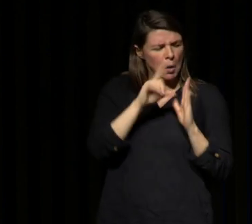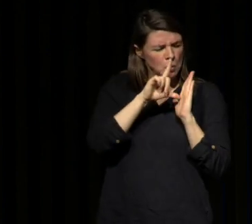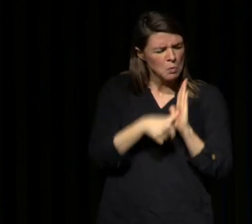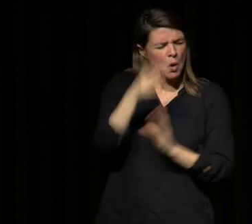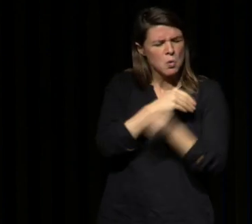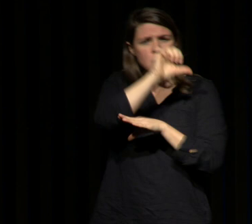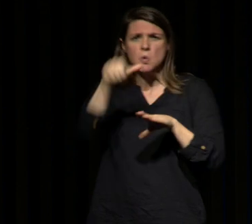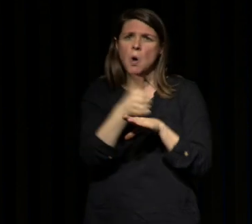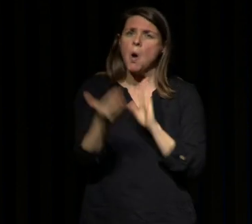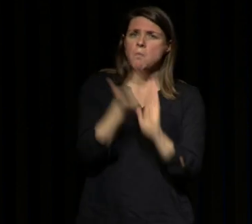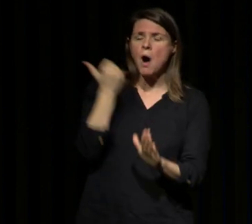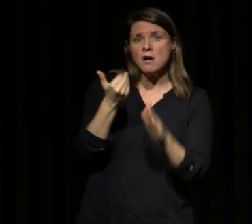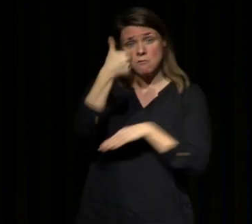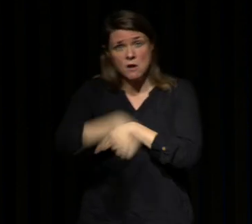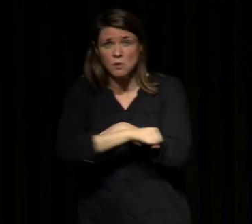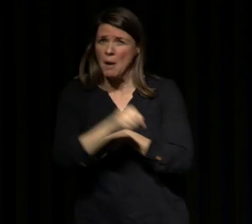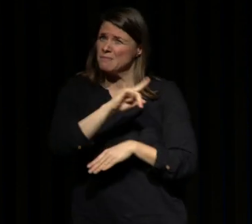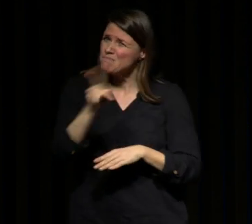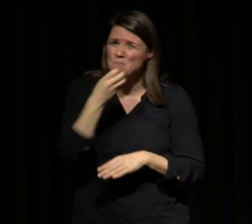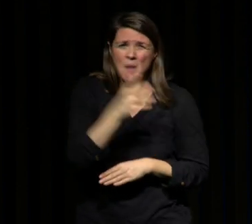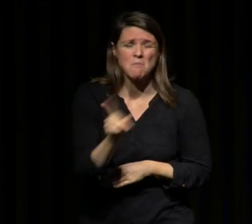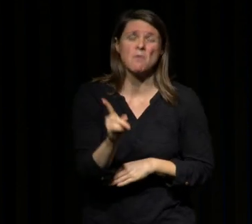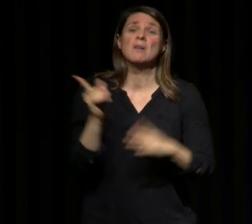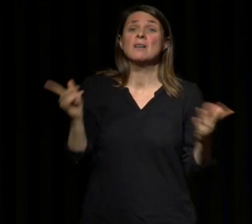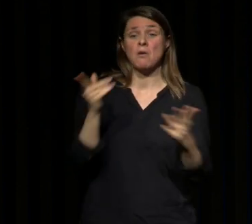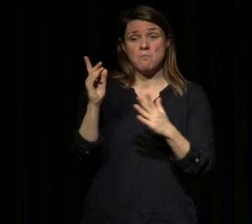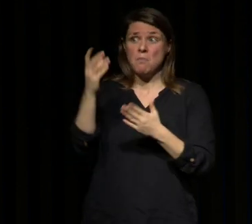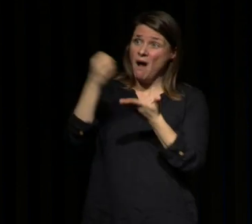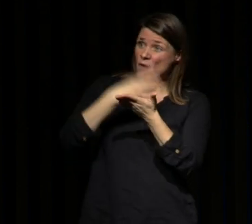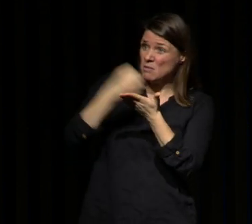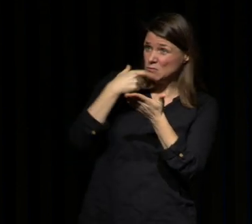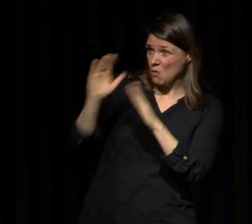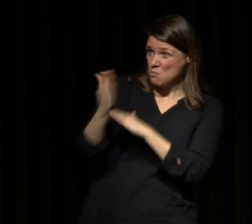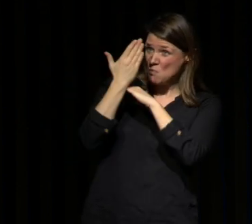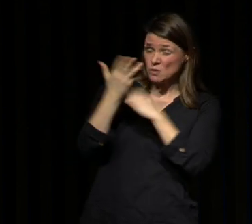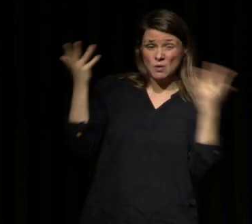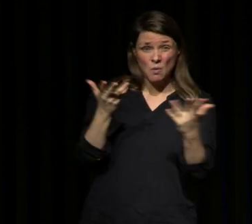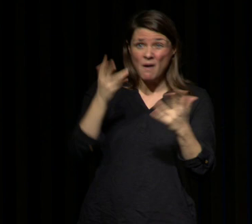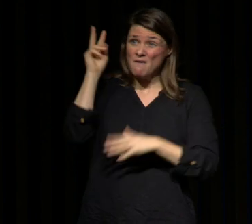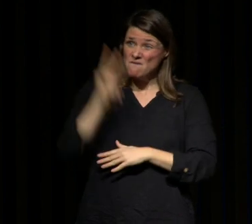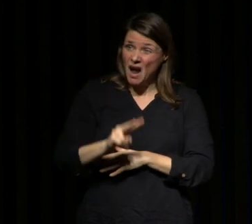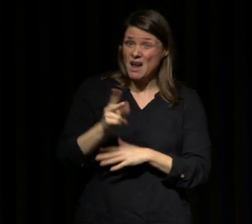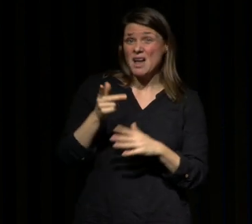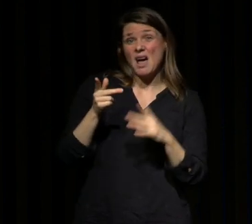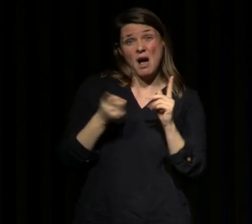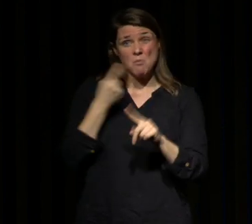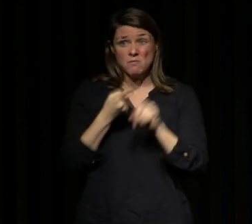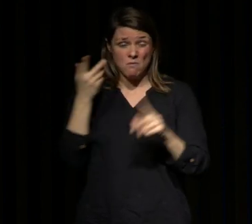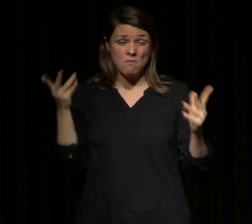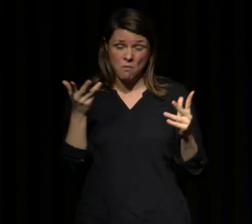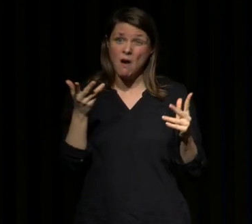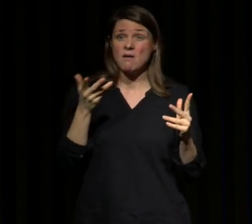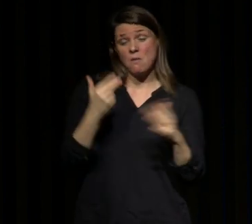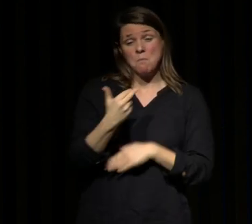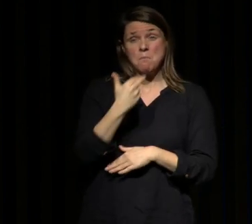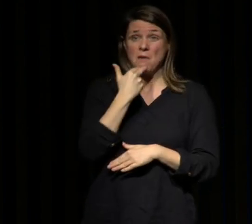la semaine, ce n pas grave. Ce n pas vrai. On a des données qui montrent qu'on a un impact extrêmement important, d'abord en termes